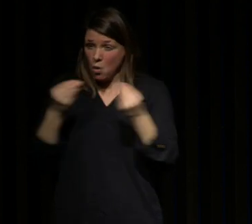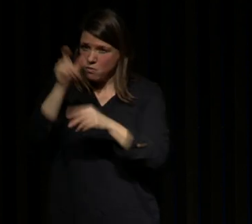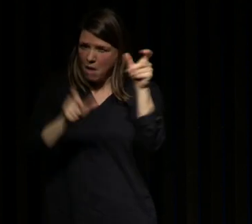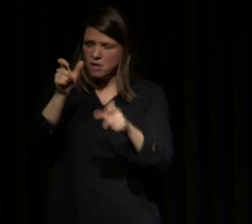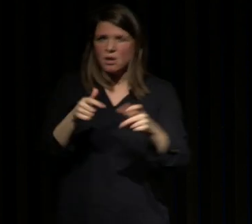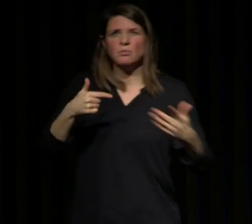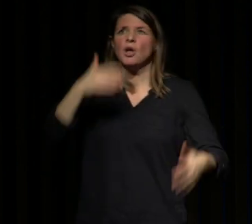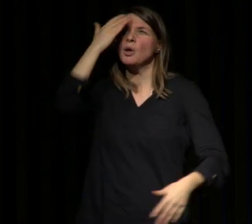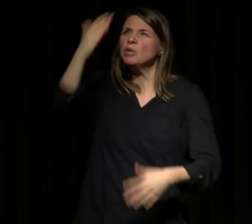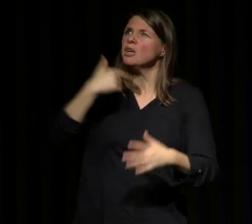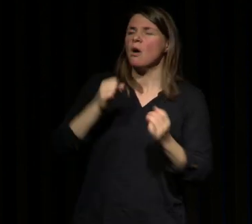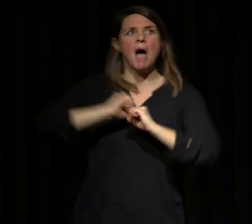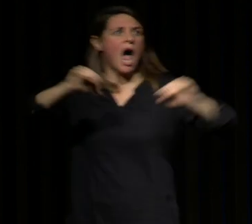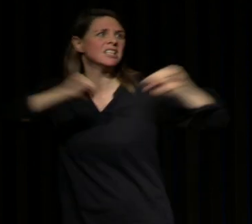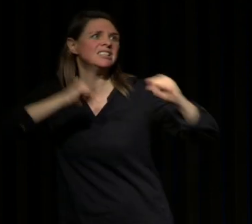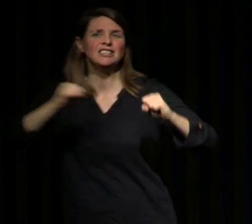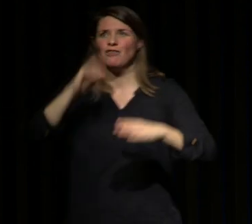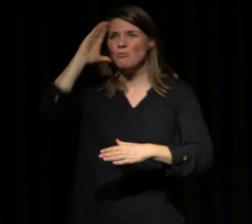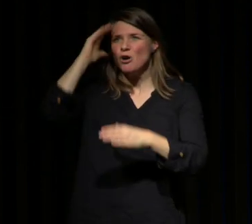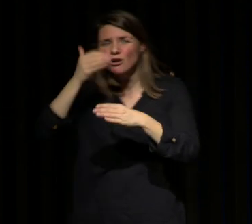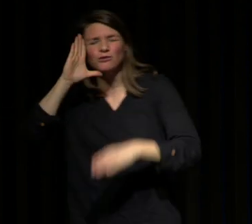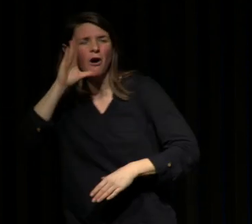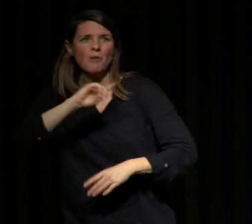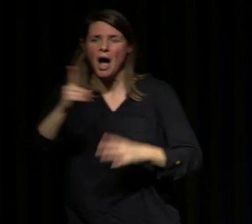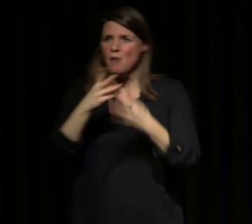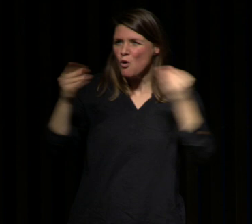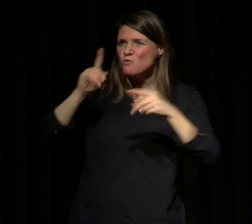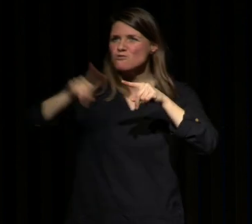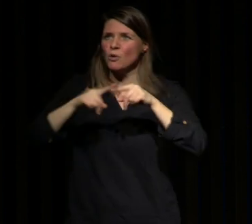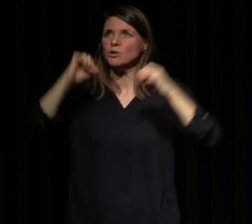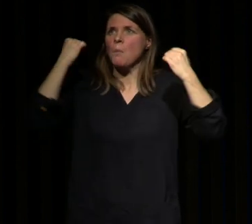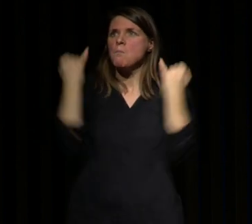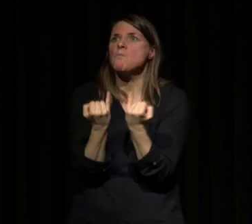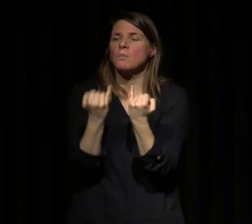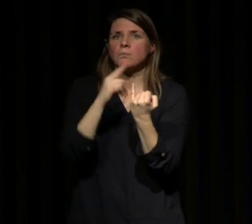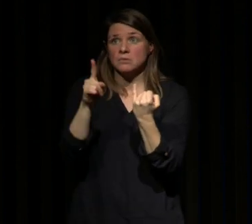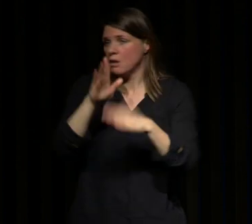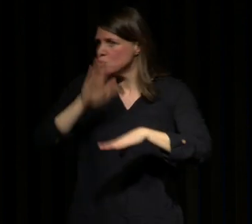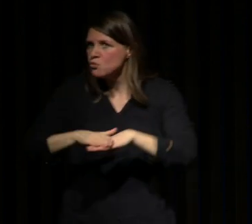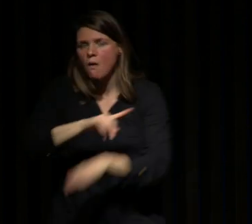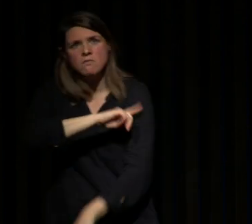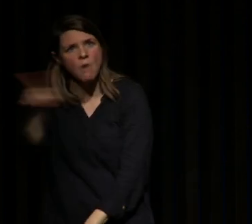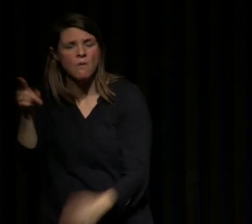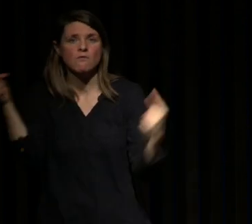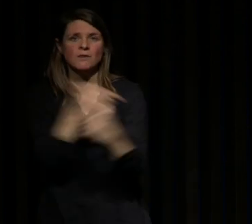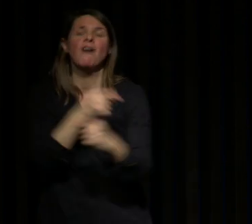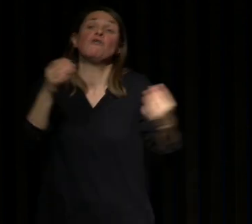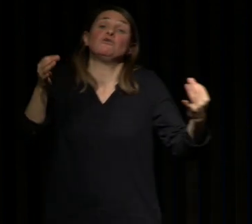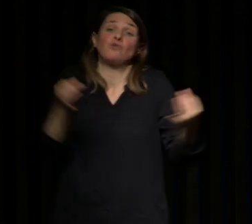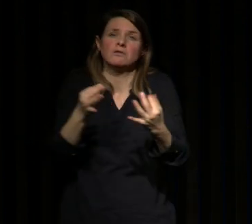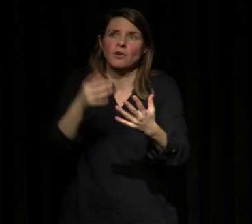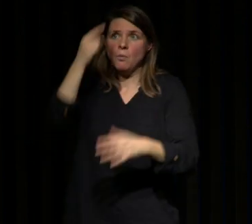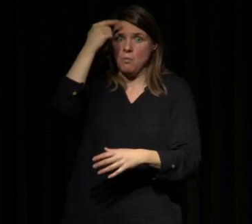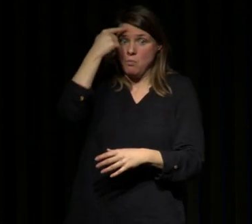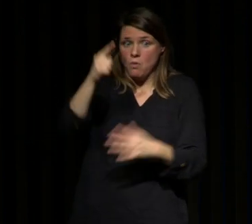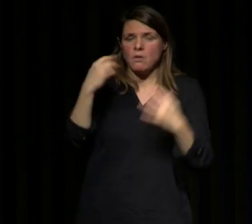qui disent si on est hyperactif si on ne dort pas si on fait plein de choses ça va être plus simple de perdre du poids c'est pas vrai de temps en temps pour perdre